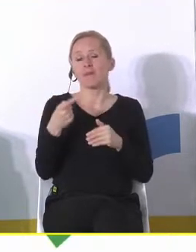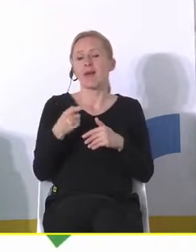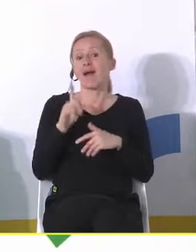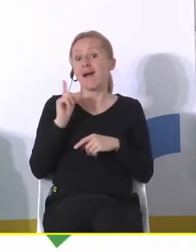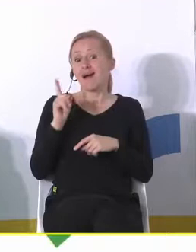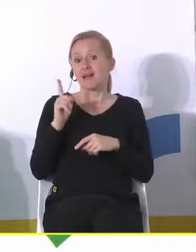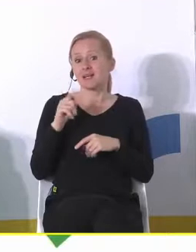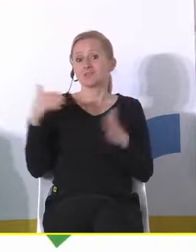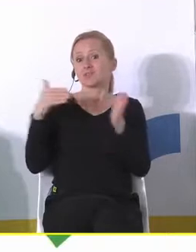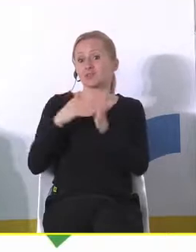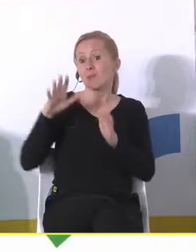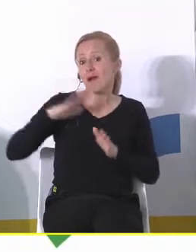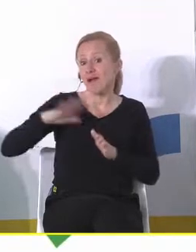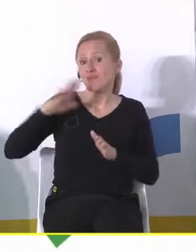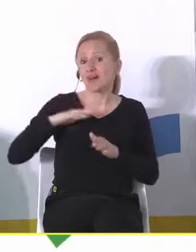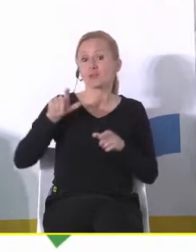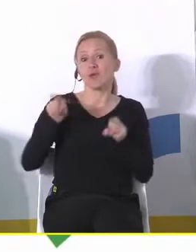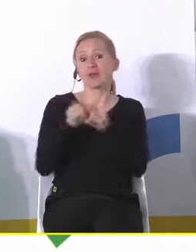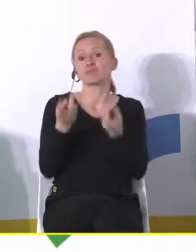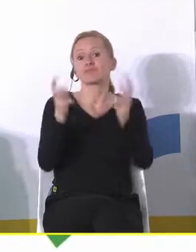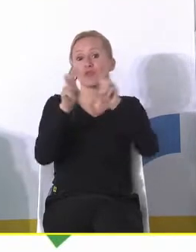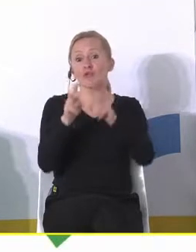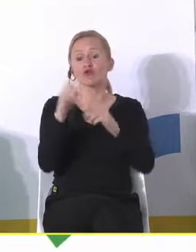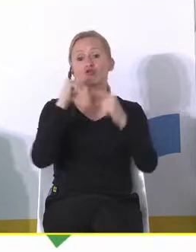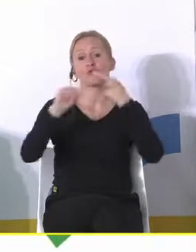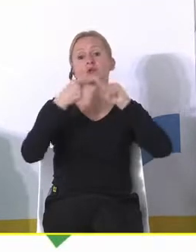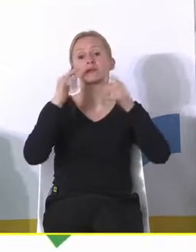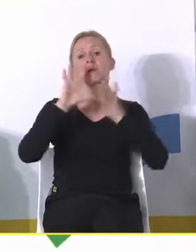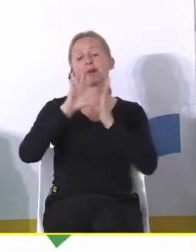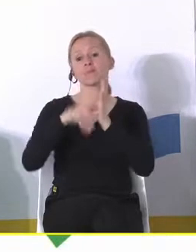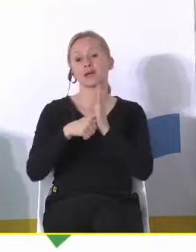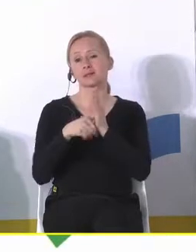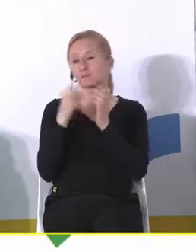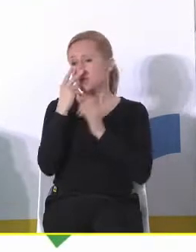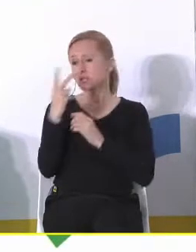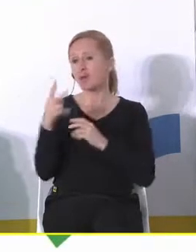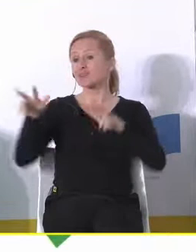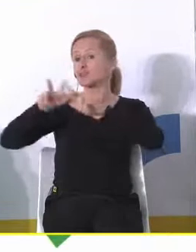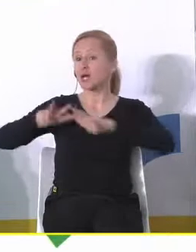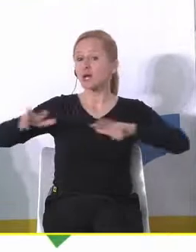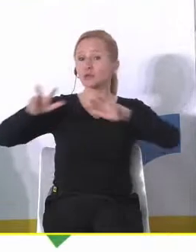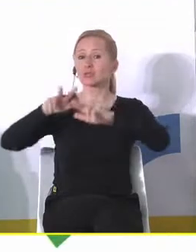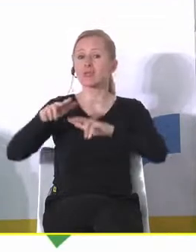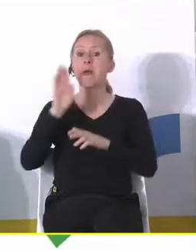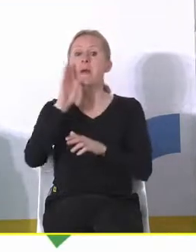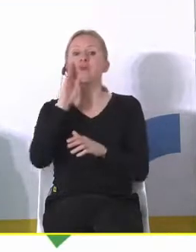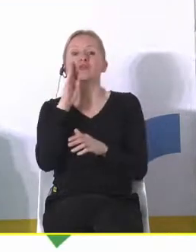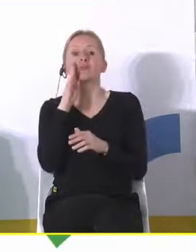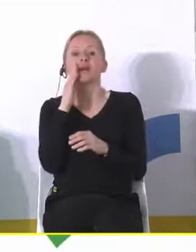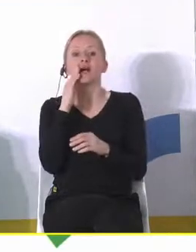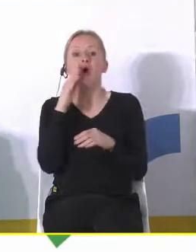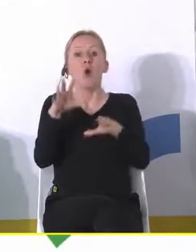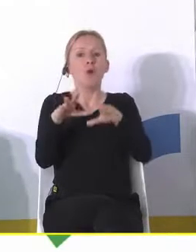warto, także tworząc politykę miejską, ale nie tylko, spojrzeć na rodzinę jako serce, lokomotywę